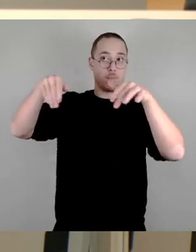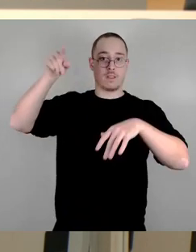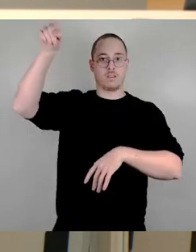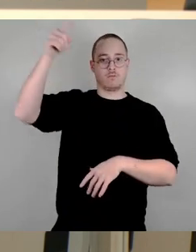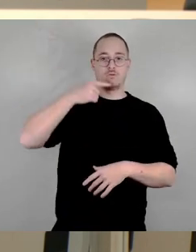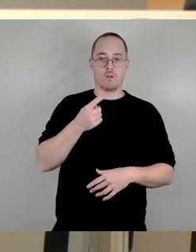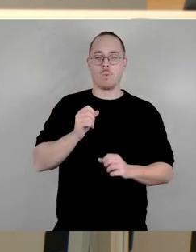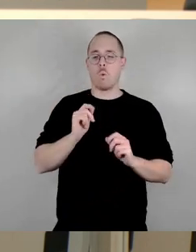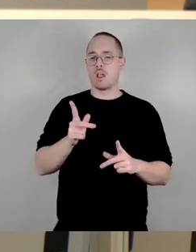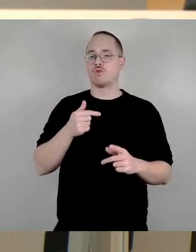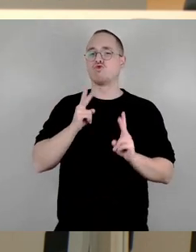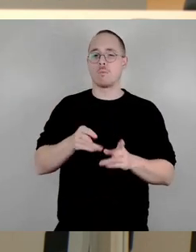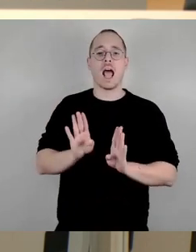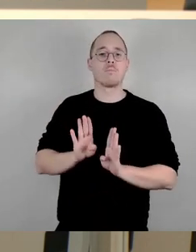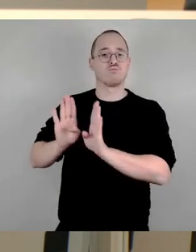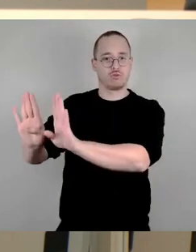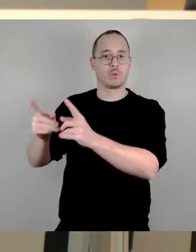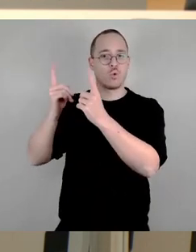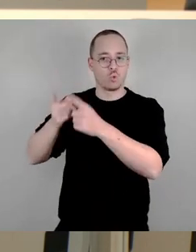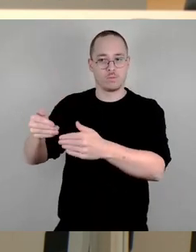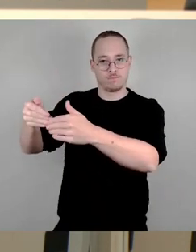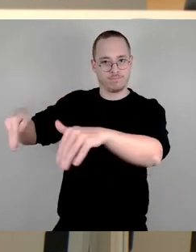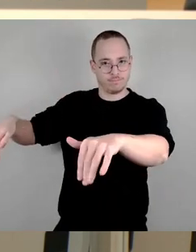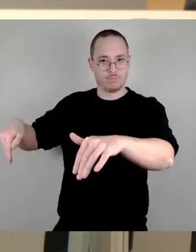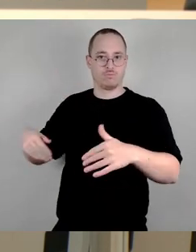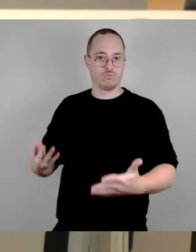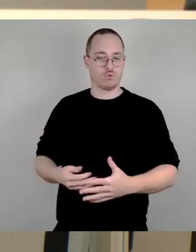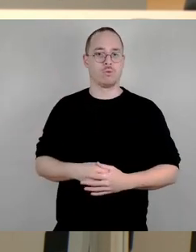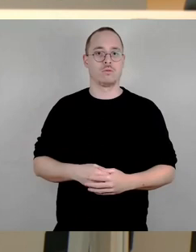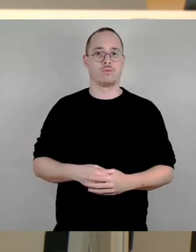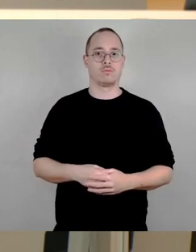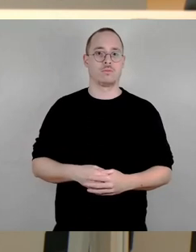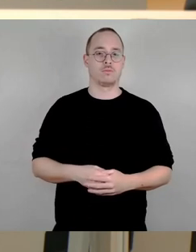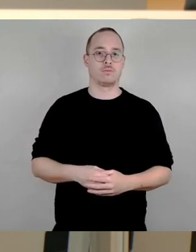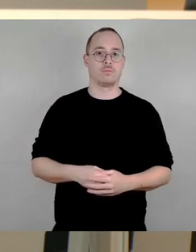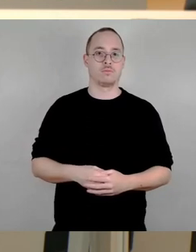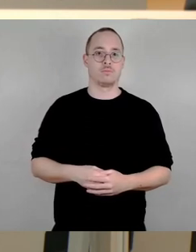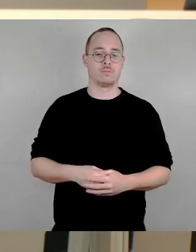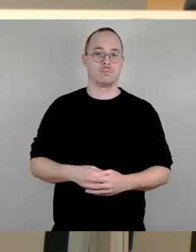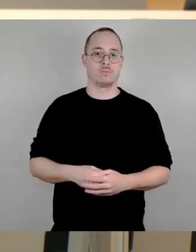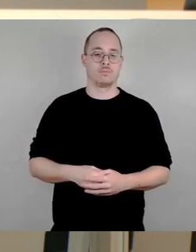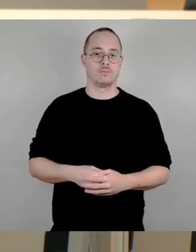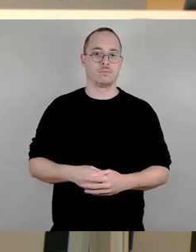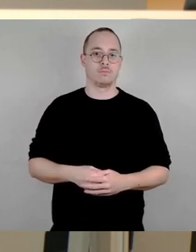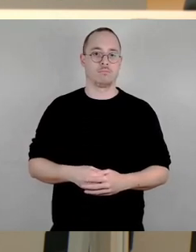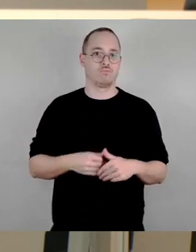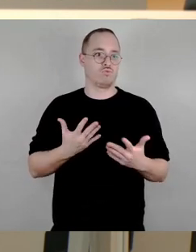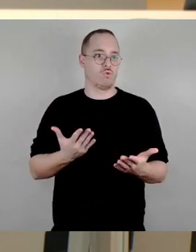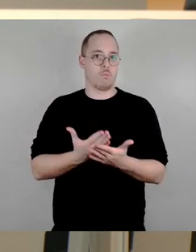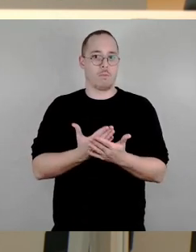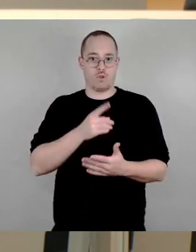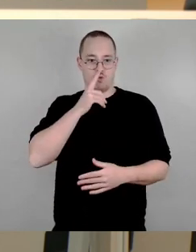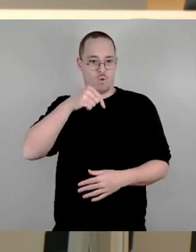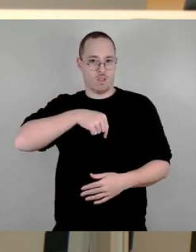CDU-Oberzampano Merz die Show als bürgerlicher Anti-Asyl-Frontmann. Wäre ja auch inkonsequent, nur die eigenen Armen zu bekämpfen.